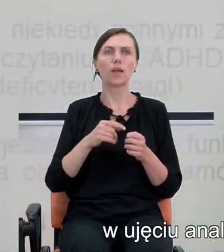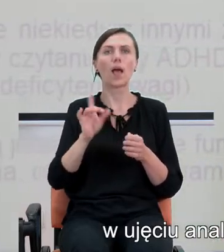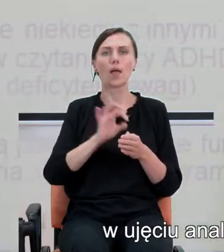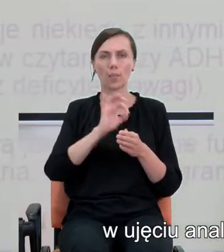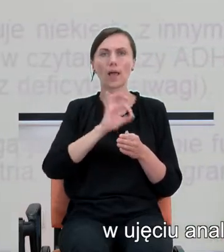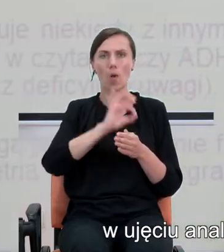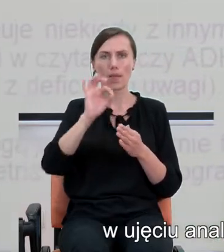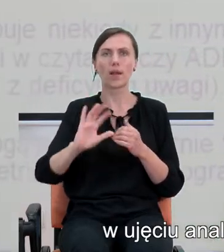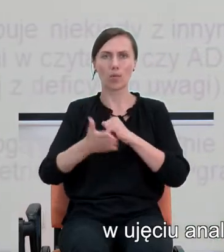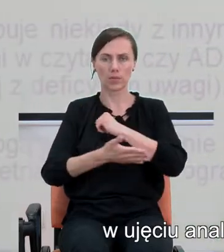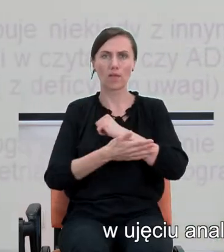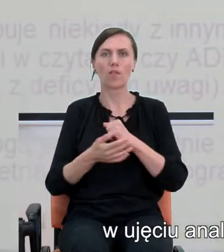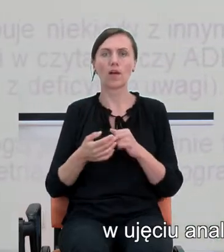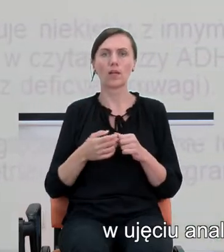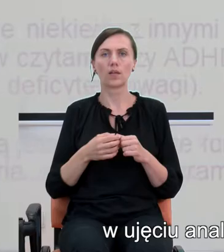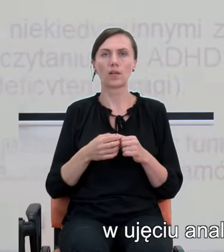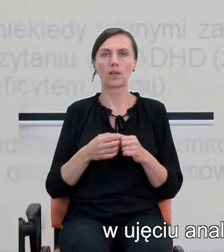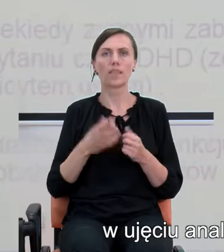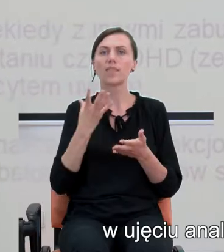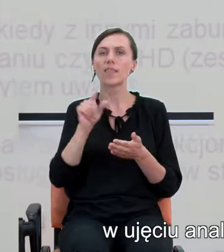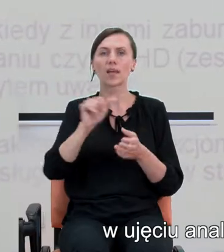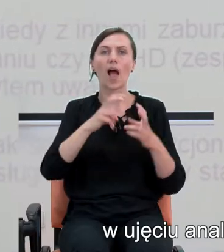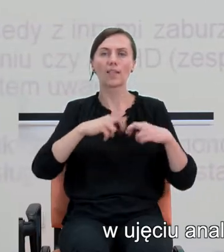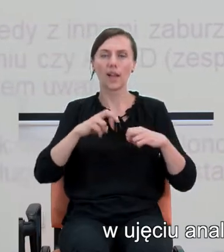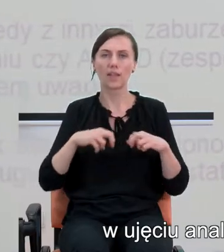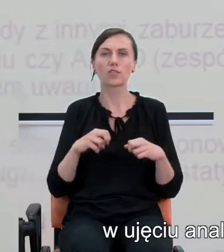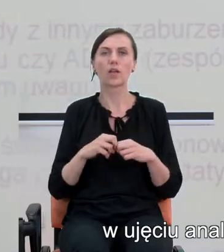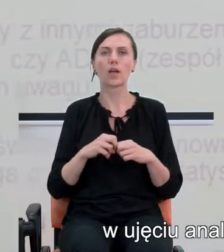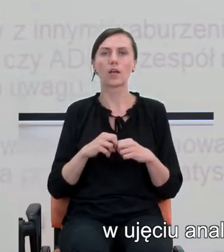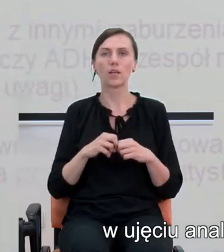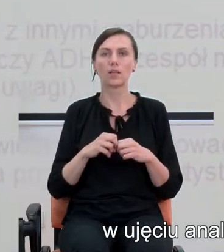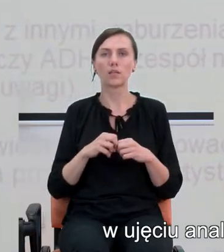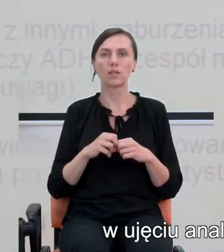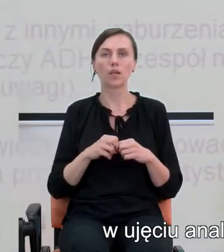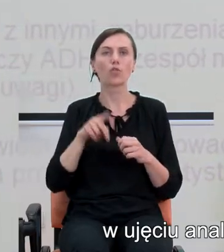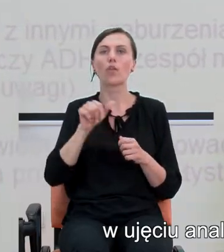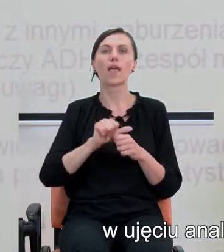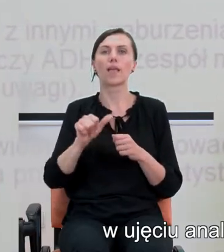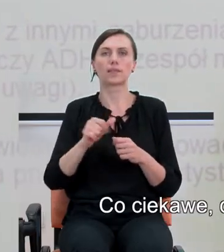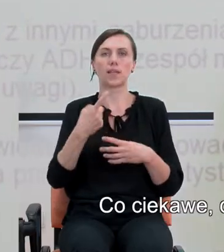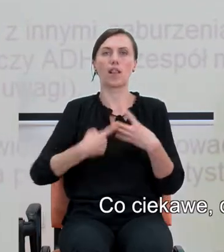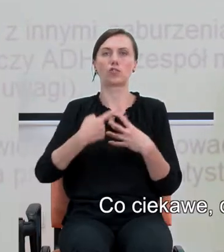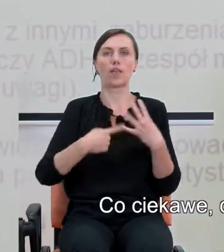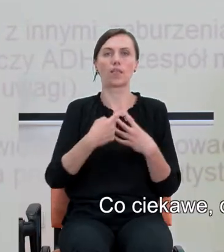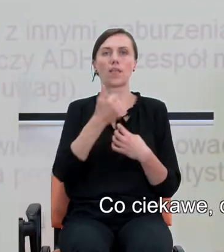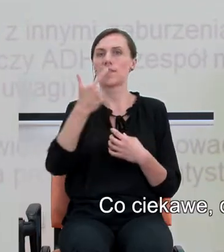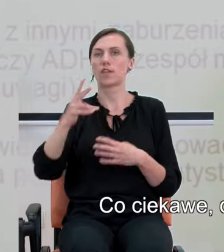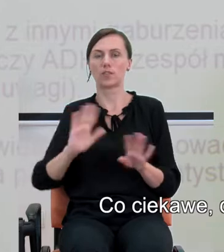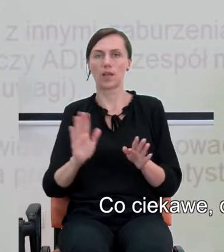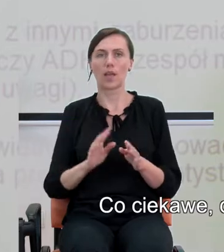analitycznym, jak to, czy po kartezjuszu, no nie polega na liczeniu. Co ciekawe,